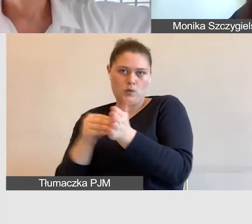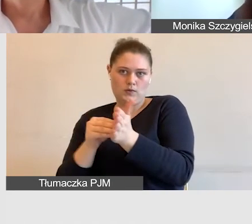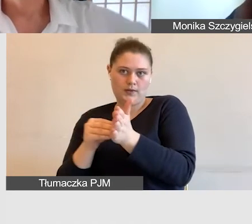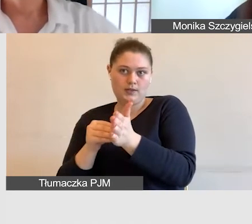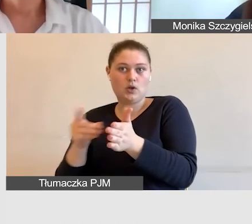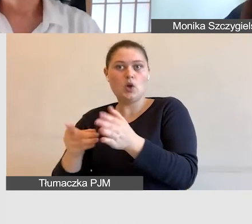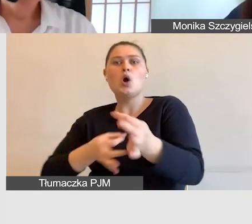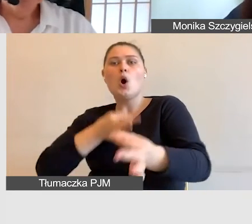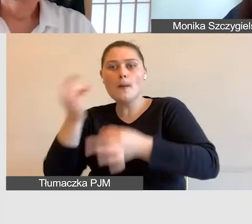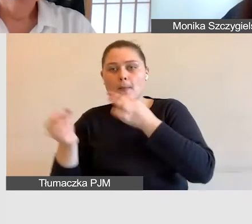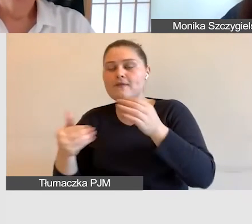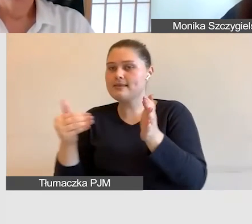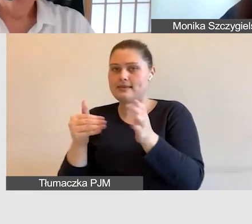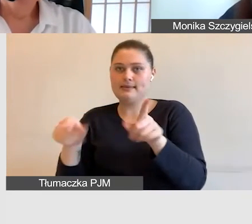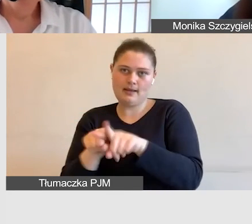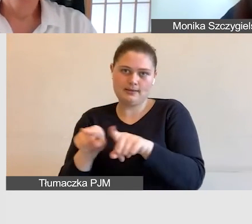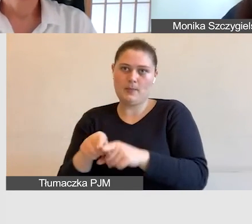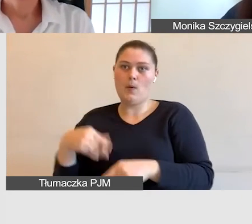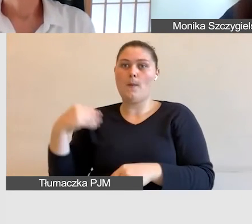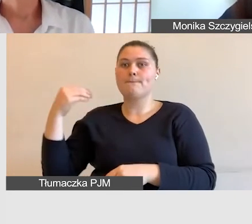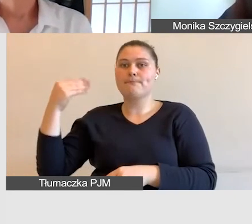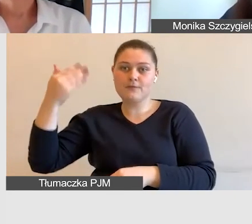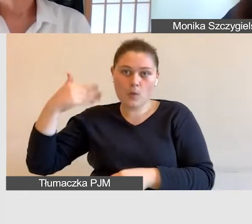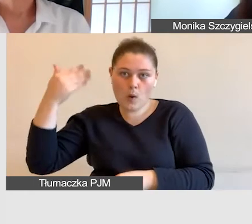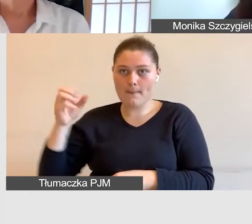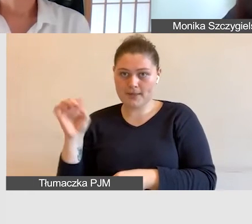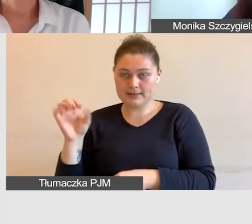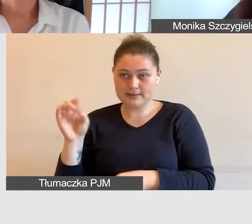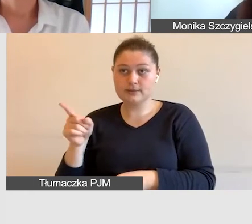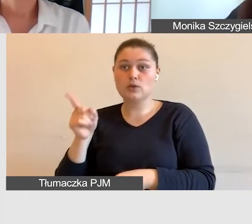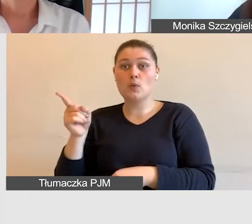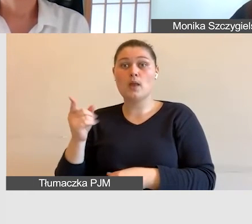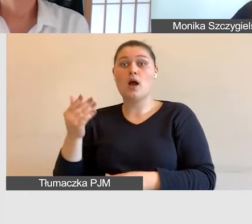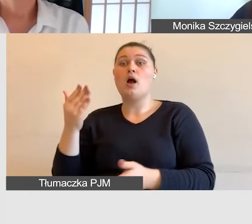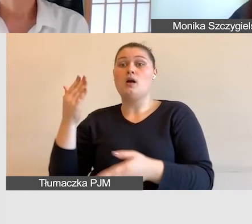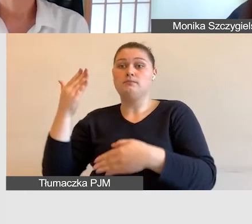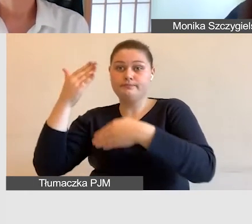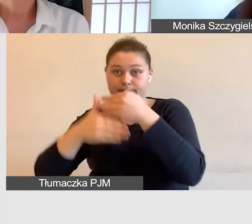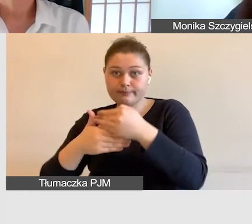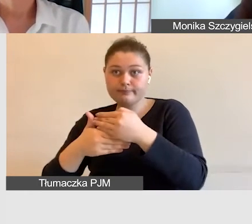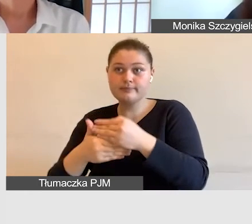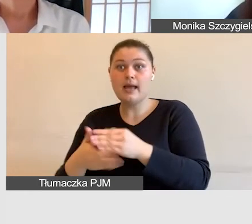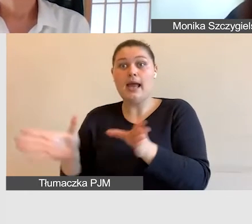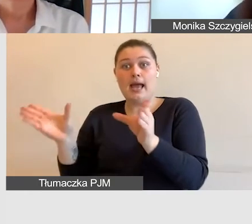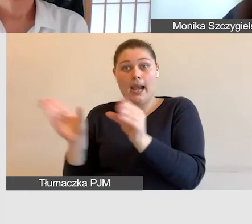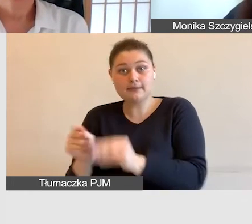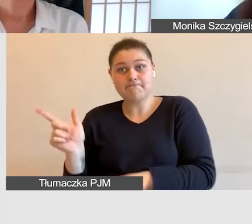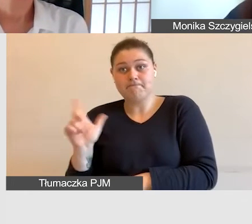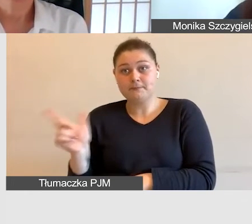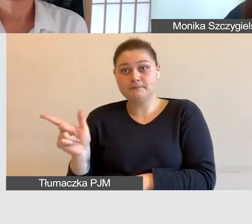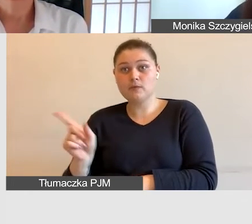prezentacjach, a po wystąpieniu Izzy wspólnie odpowiemy na Państwa pytania.